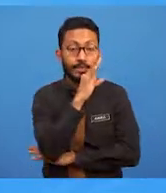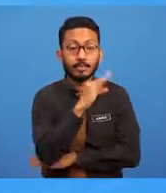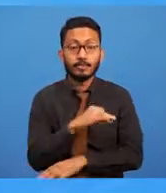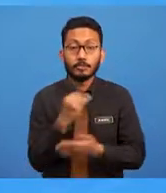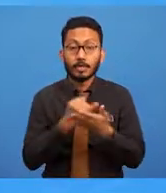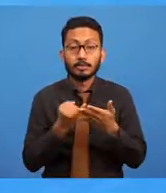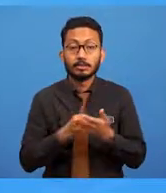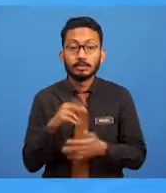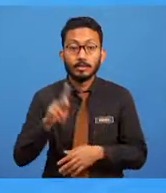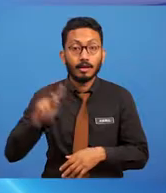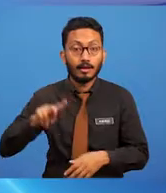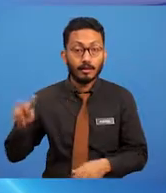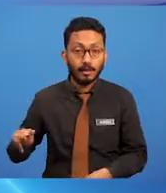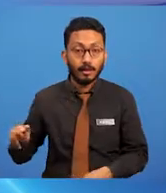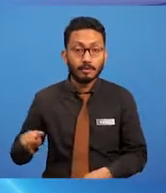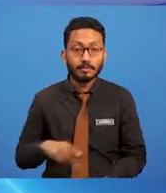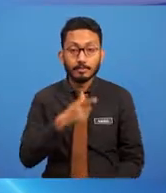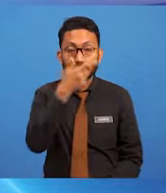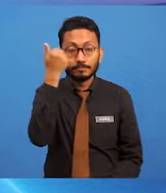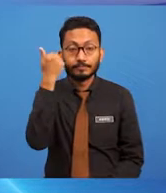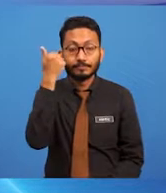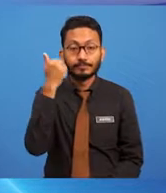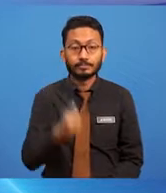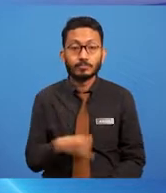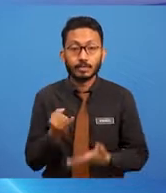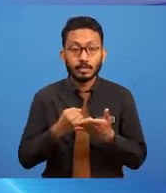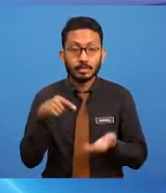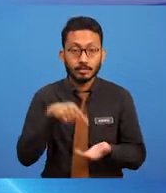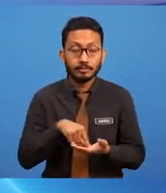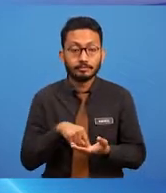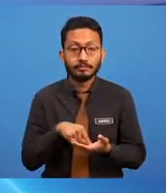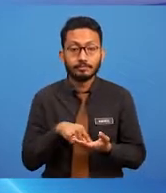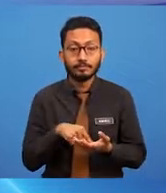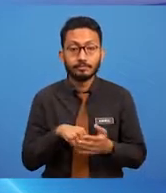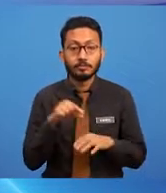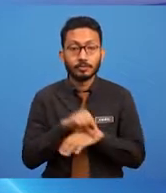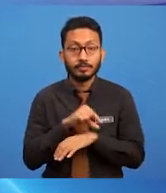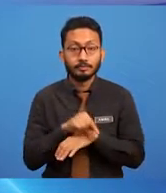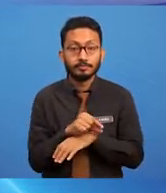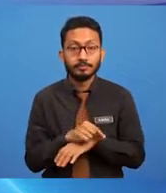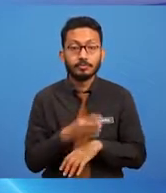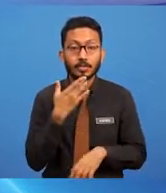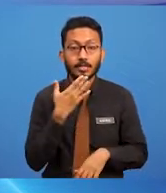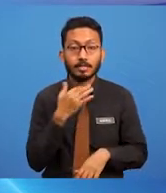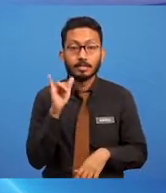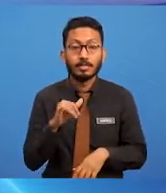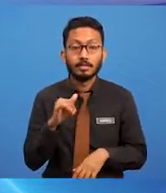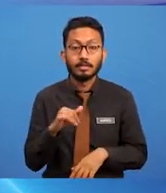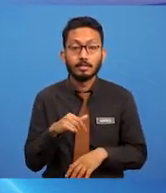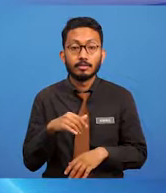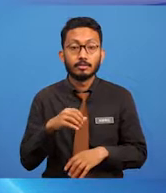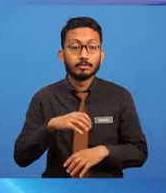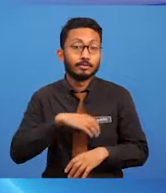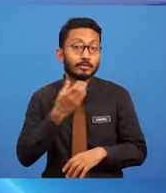kerana lukisan ini biasanya menggunakan warna yang ceria dan